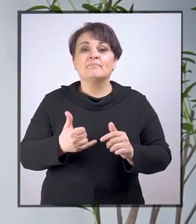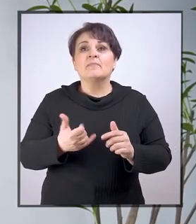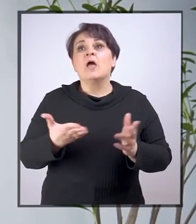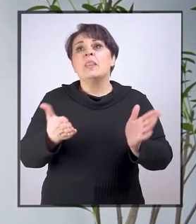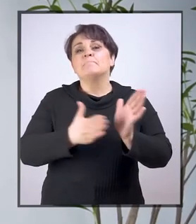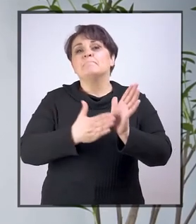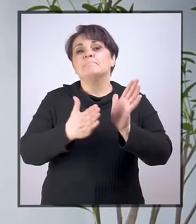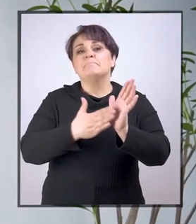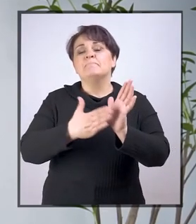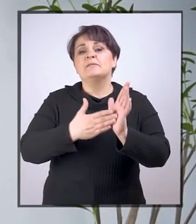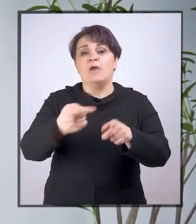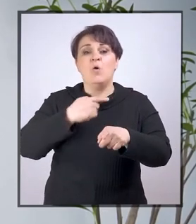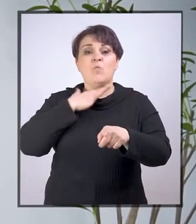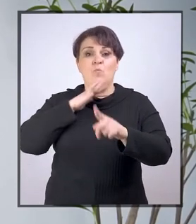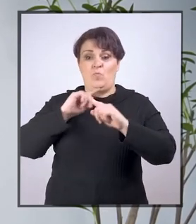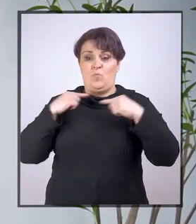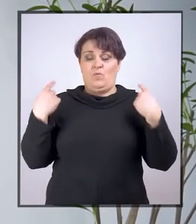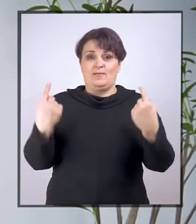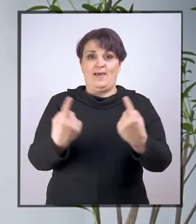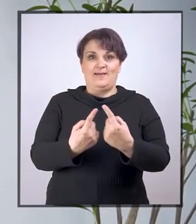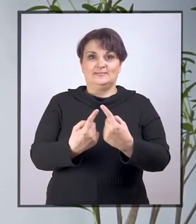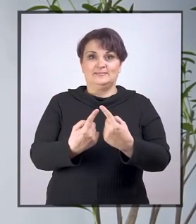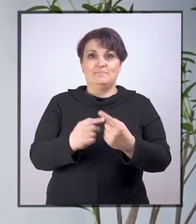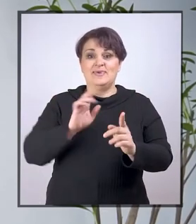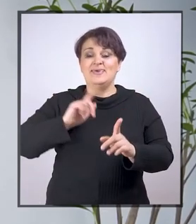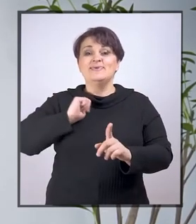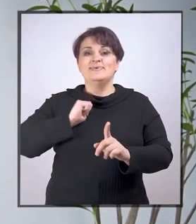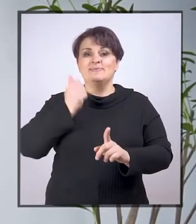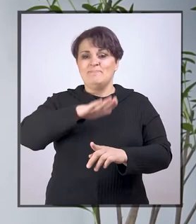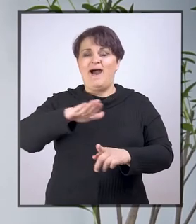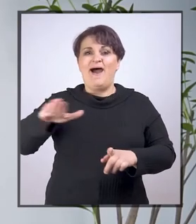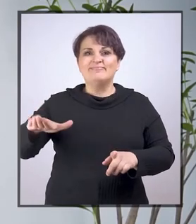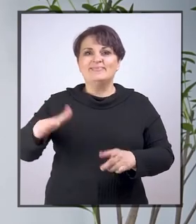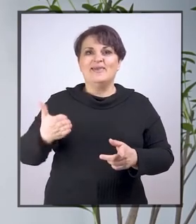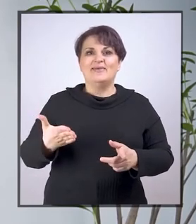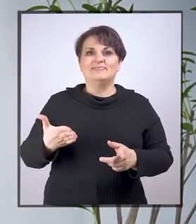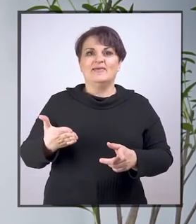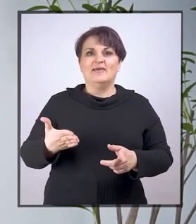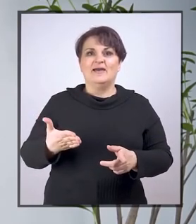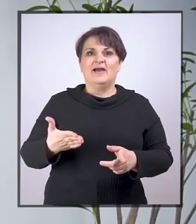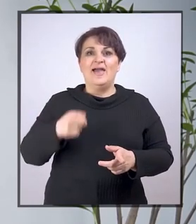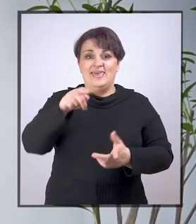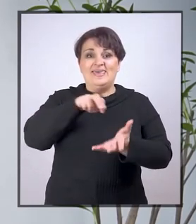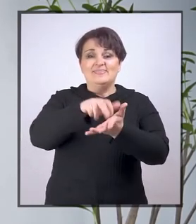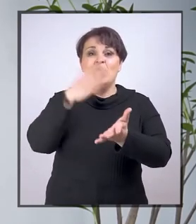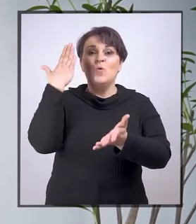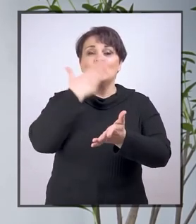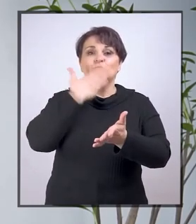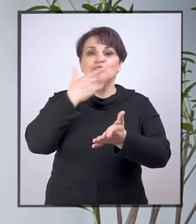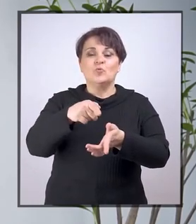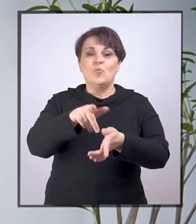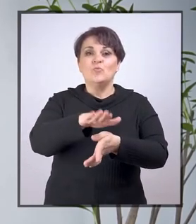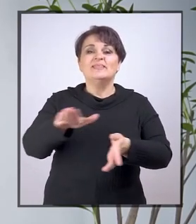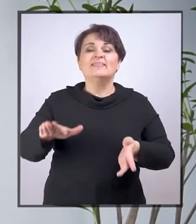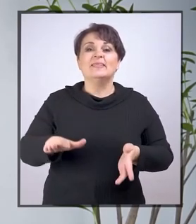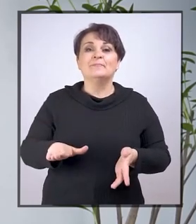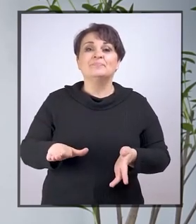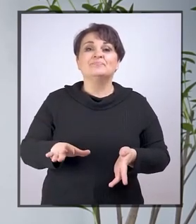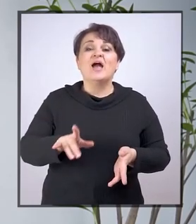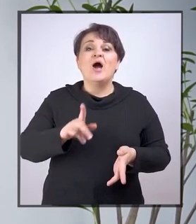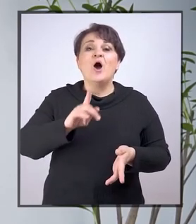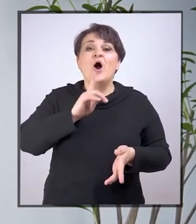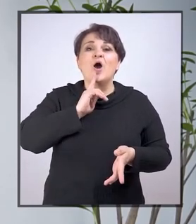i da ako se u razredu nalazi dijete, ako nastavu pohađa dijete